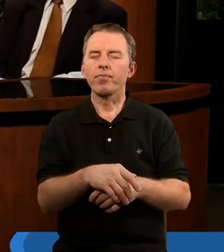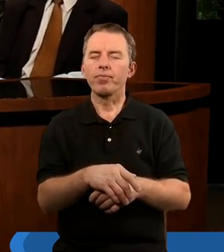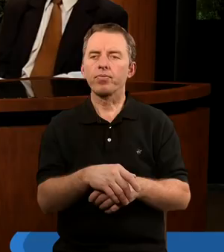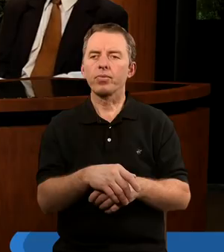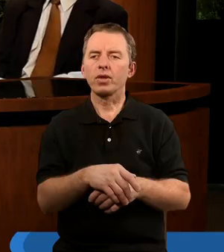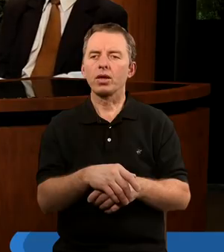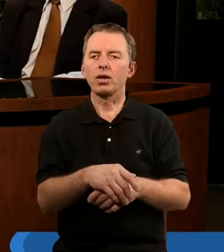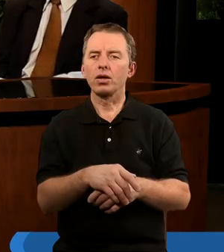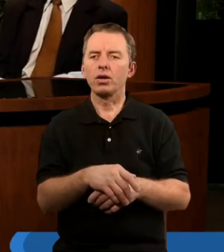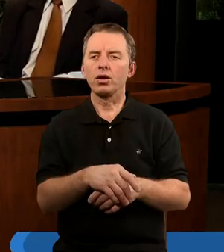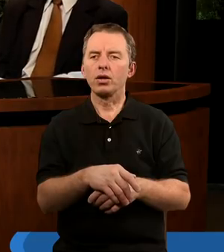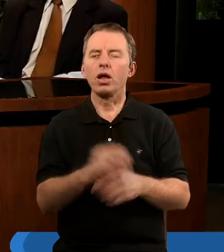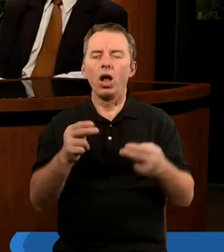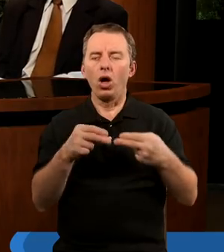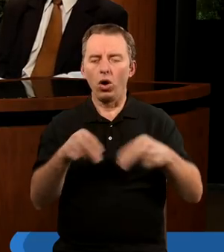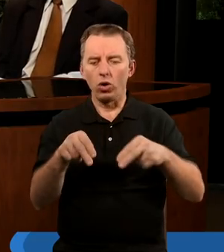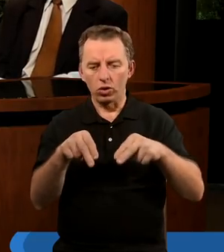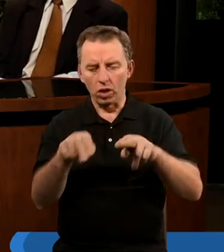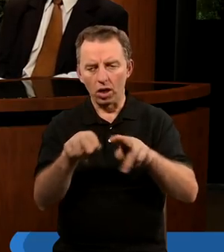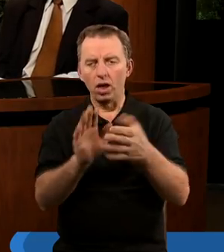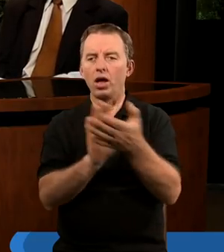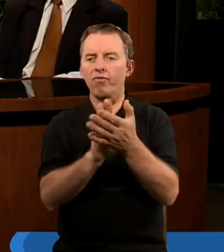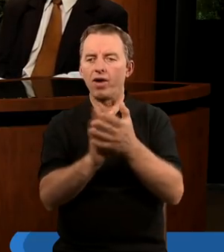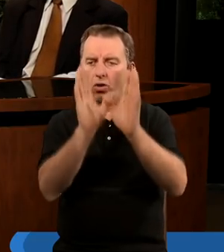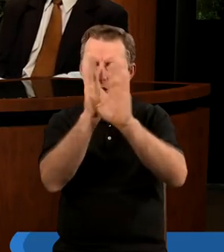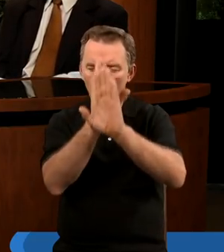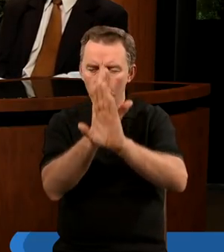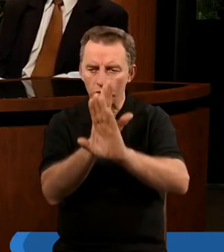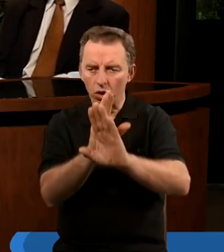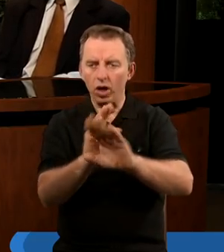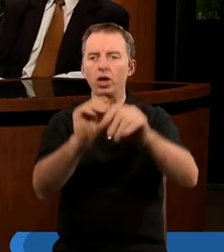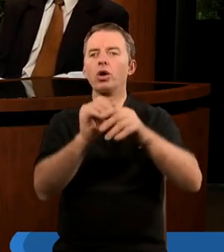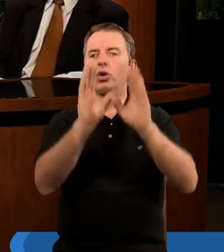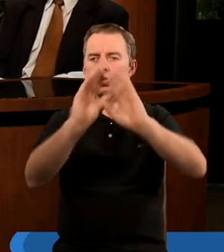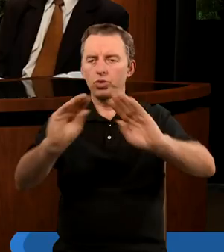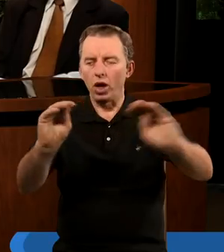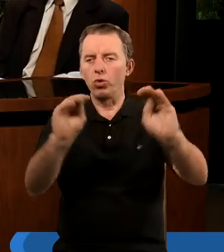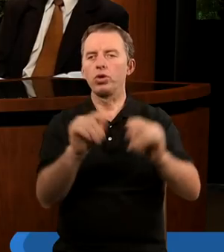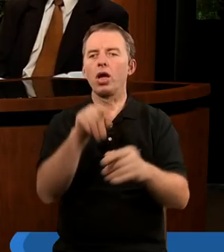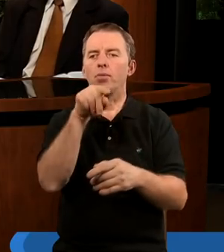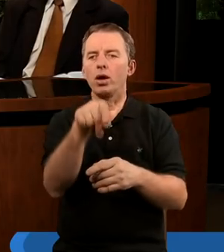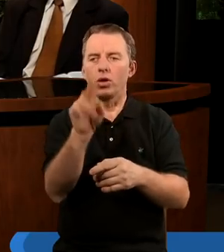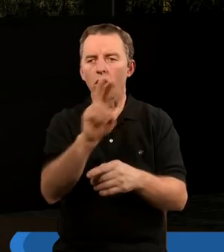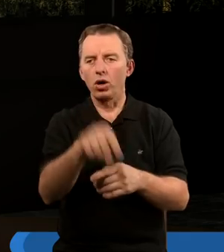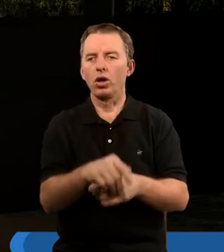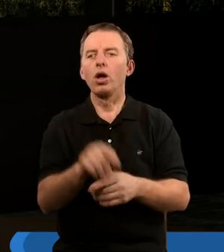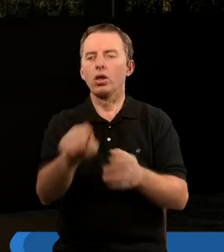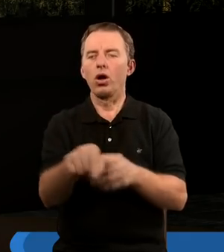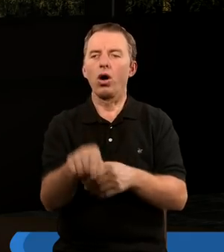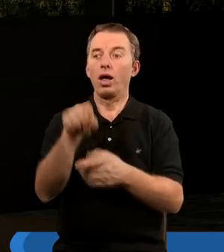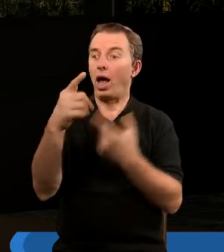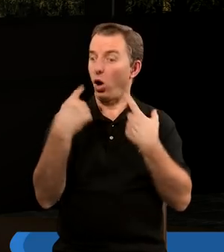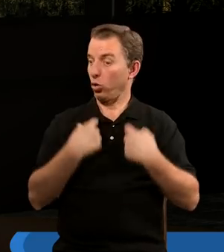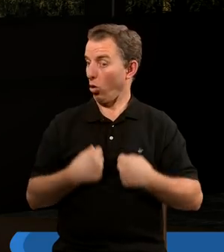my oddajemy jakby chwałę i cześć, czy szanujemy tego, kto jest dla nas